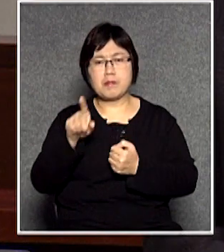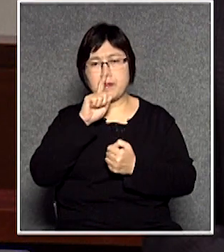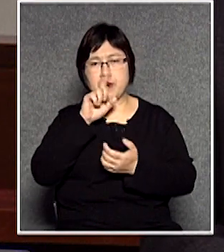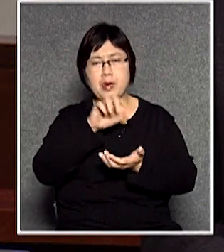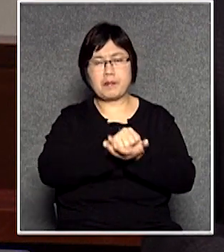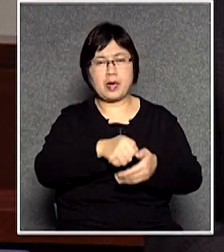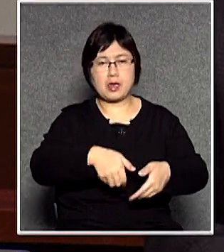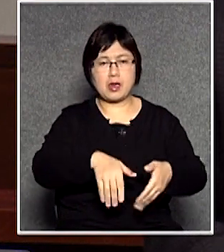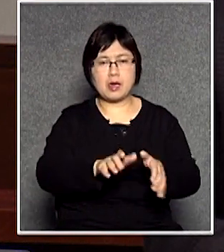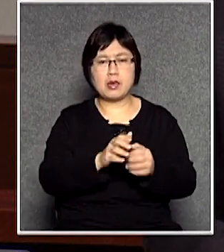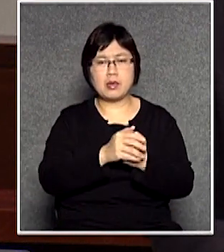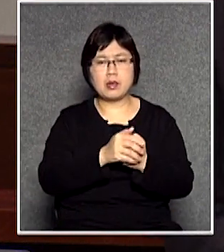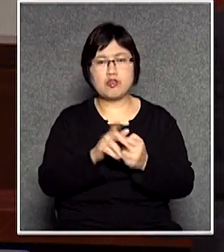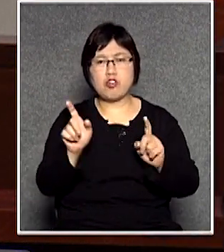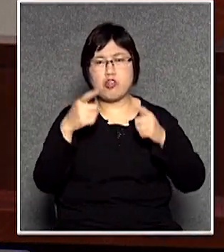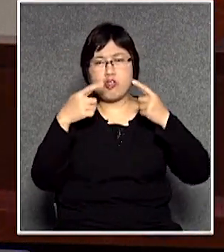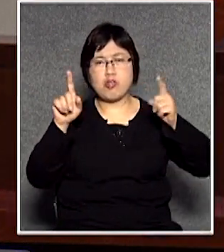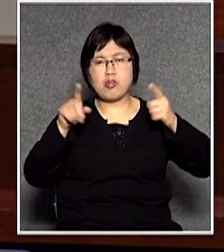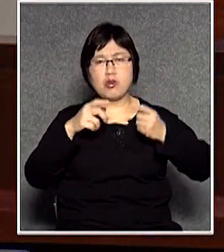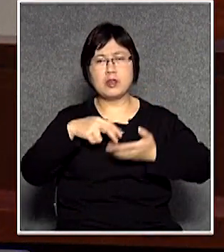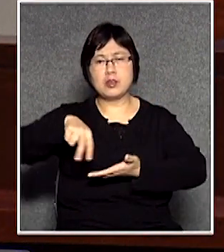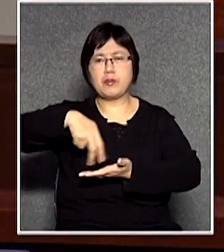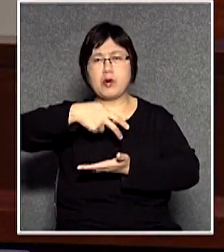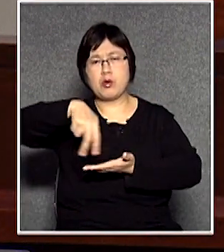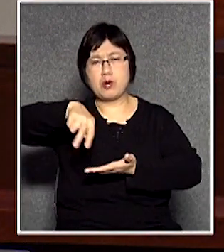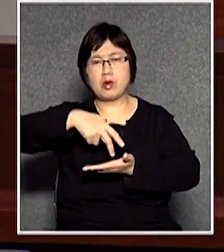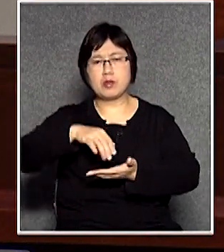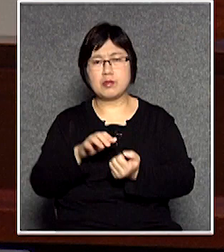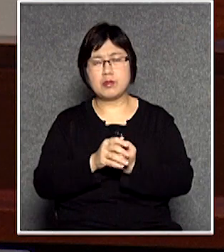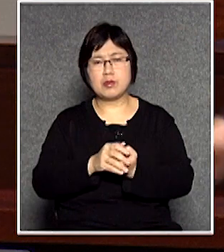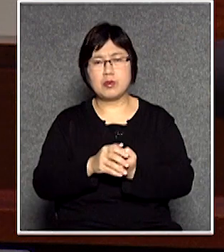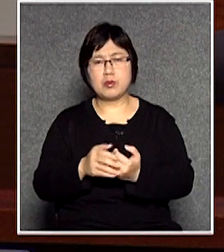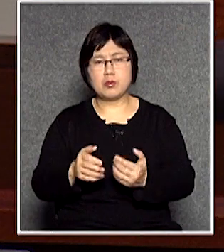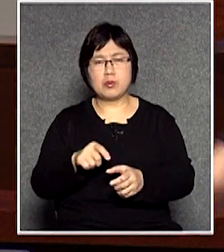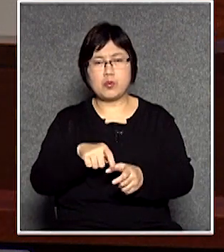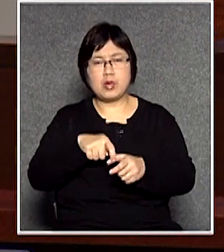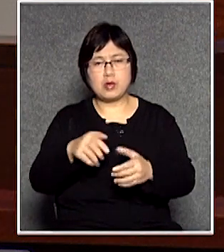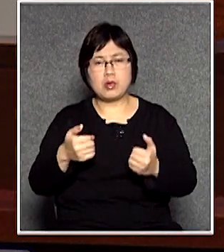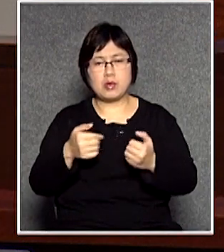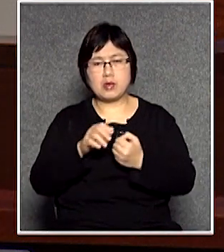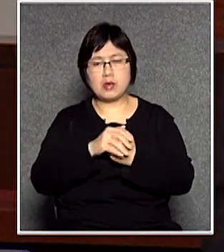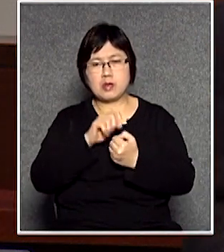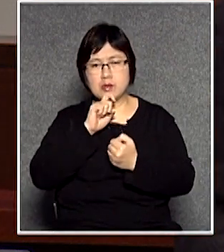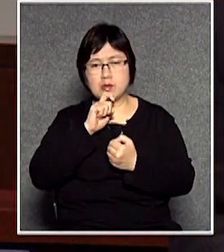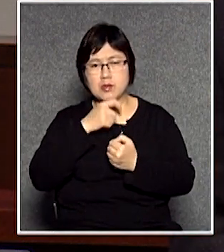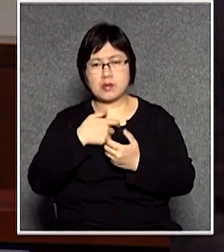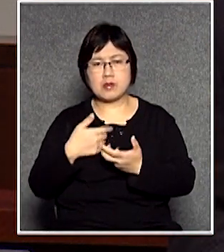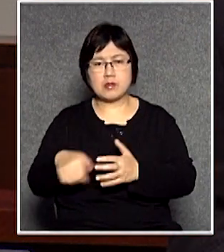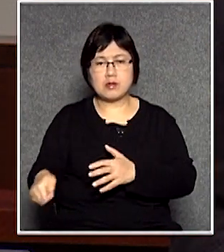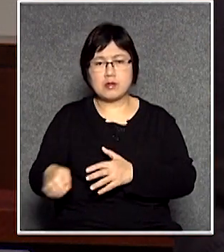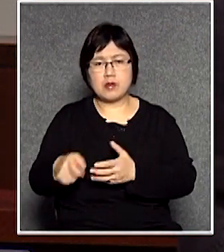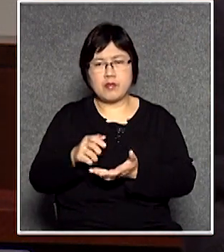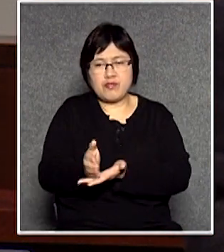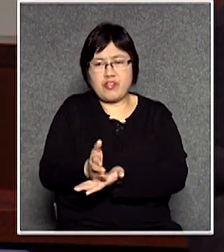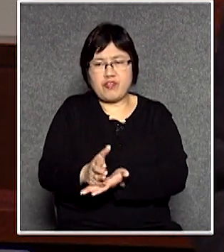道在那裡唱歌跳舞搵食和走私賊公然在行人道上分